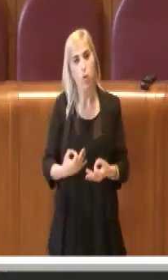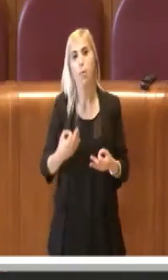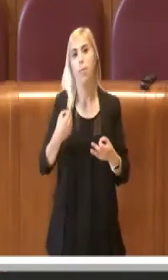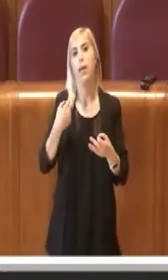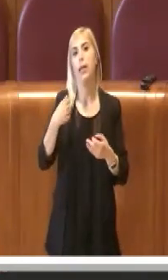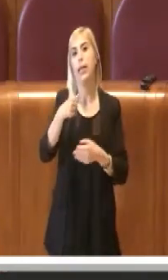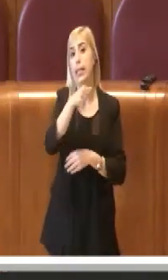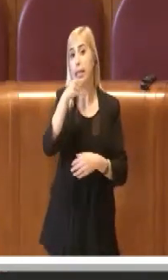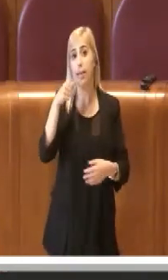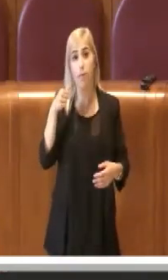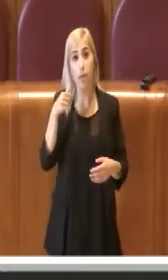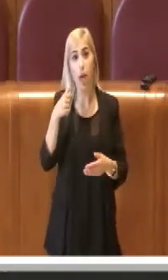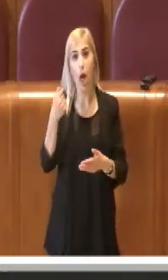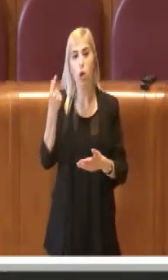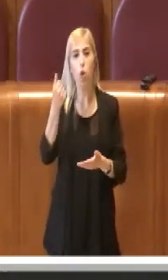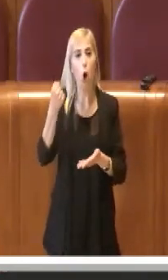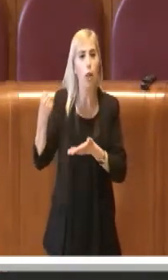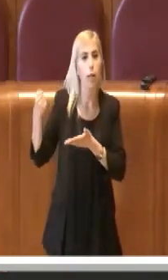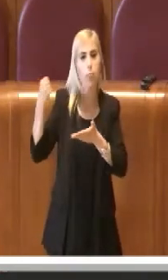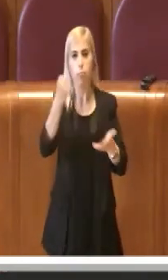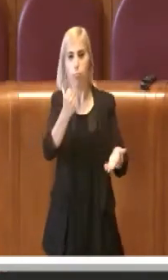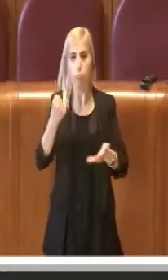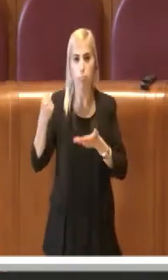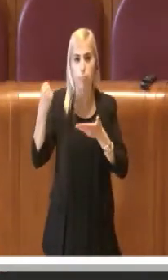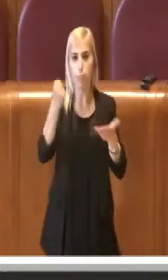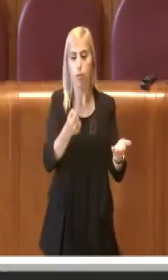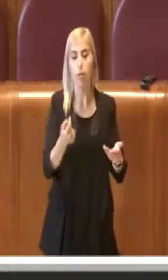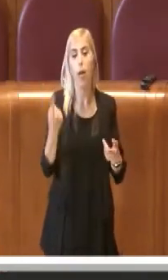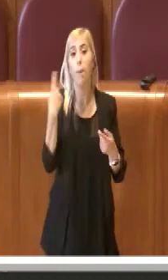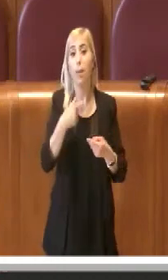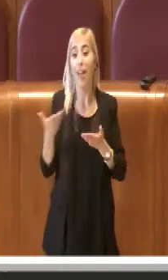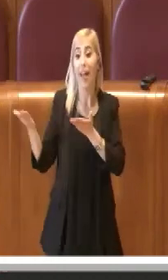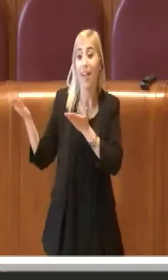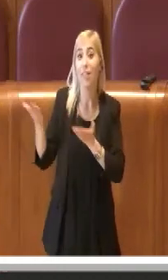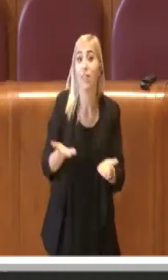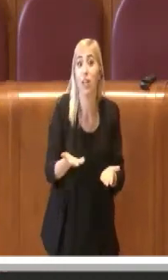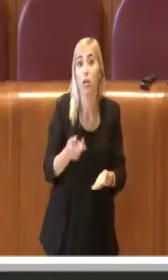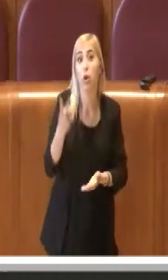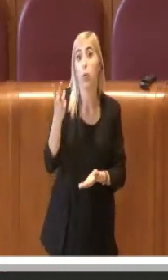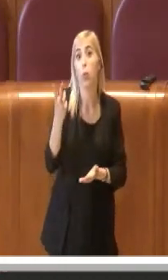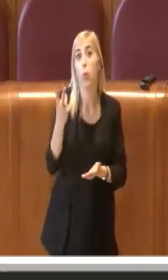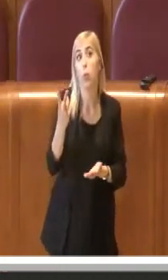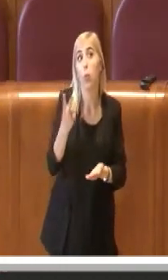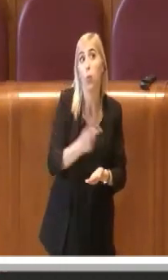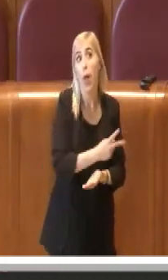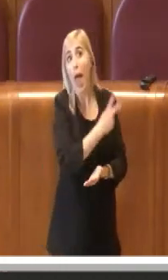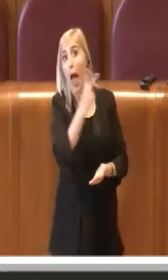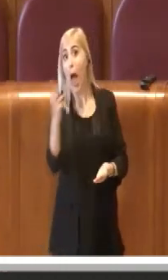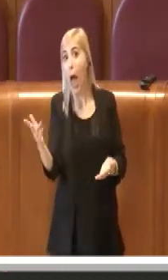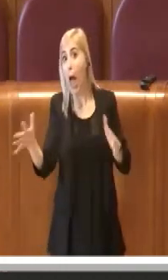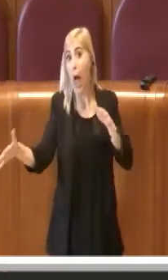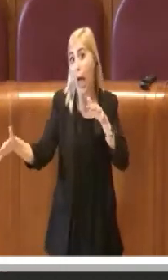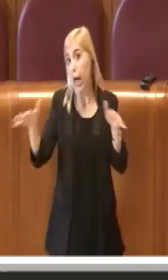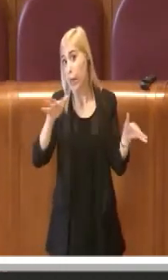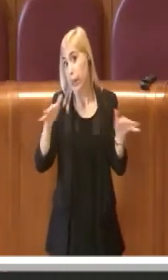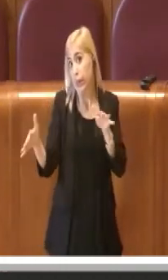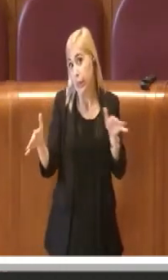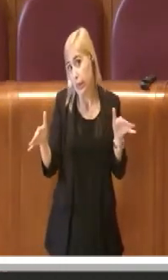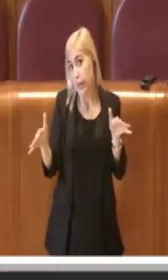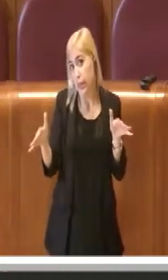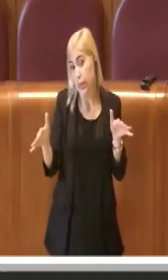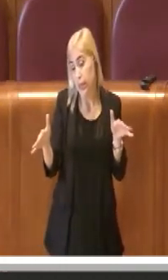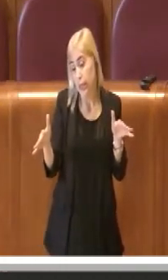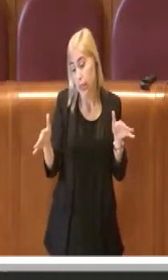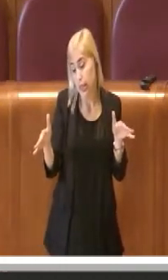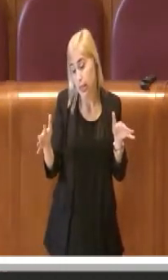ingenti somme, straordinarie somme, quindi il mio invito da due anni a questa parte, e la risposta c'è stata